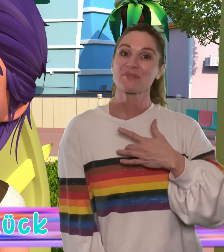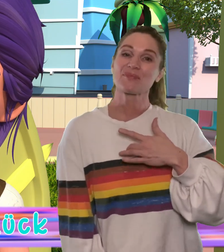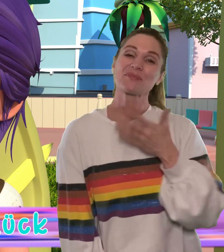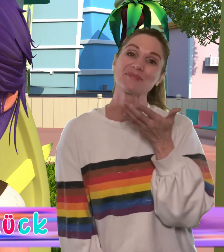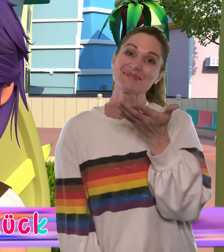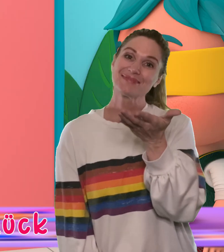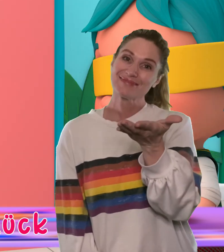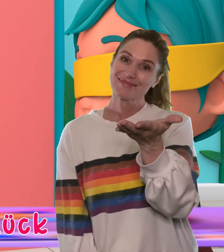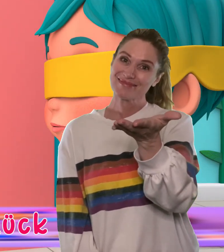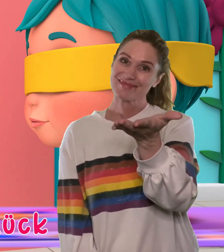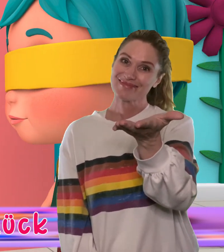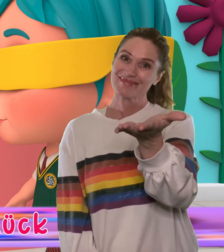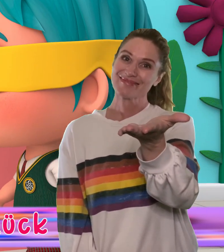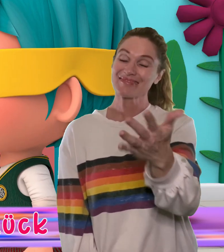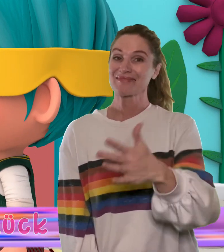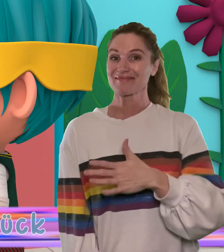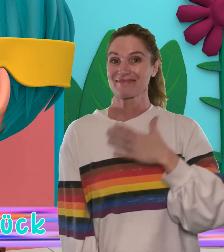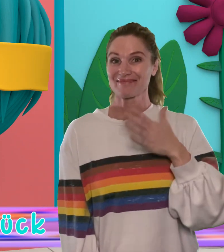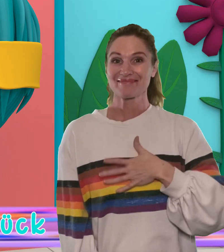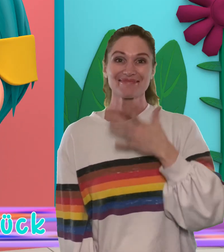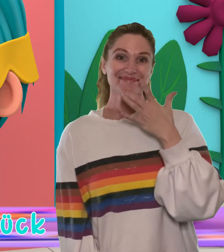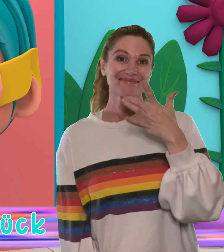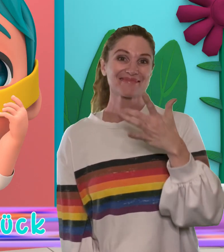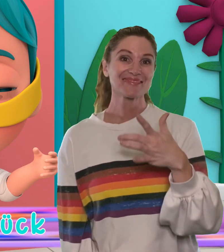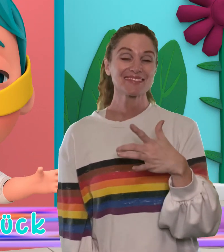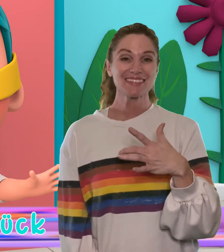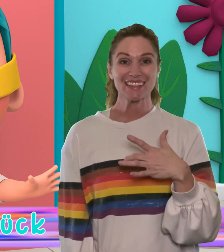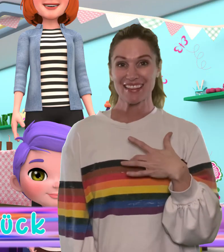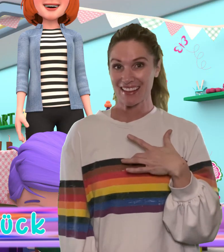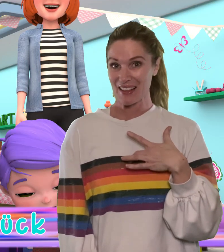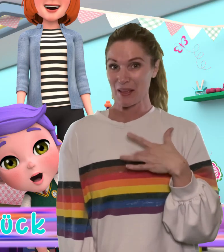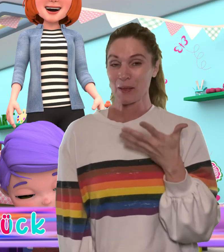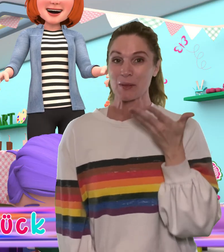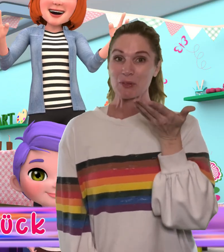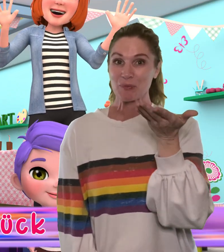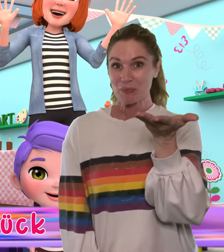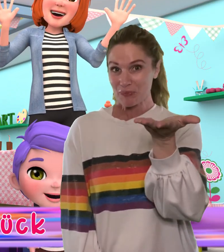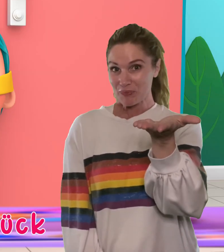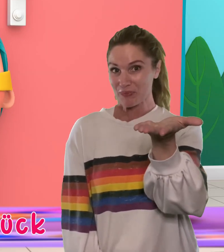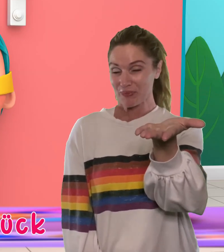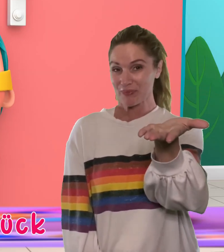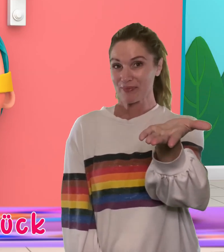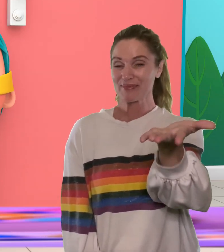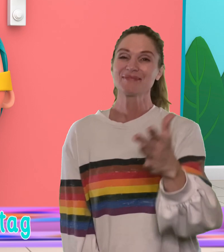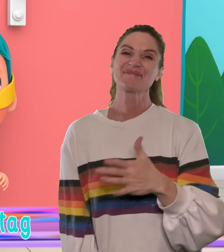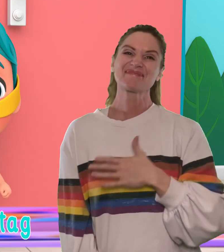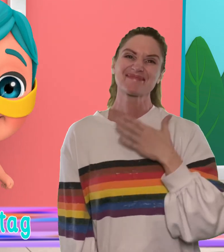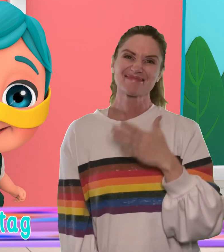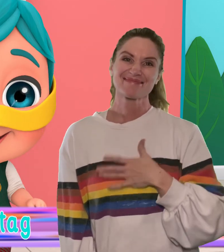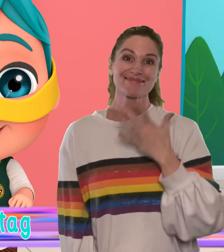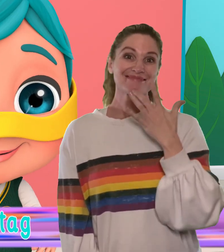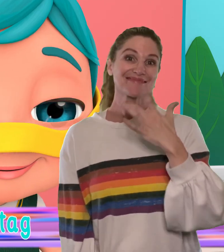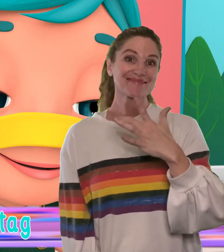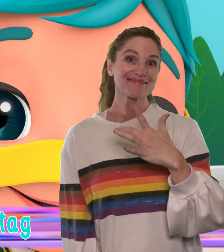viel Glück Zum Geburtstag viel Glück Zum